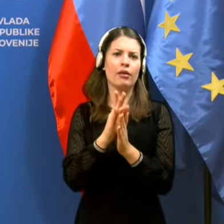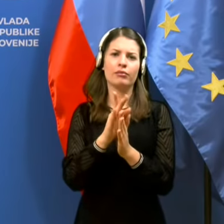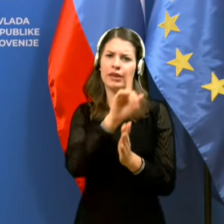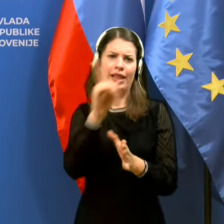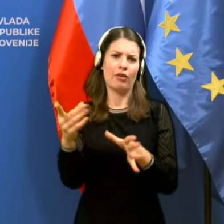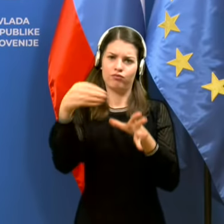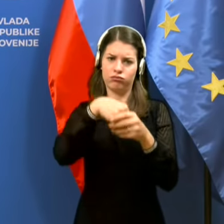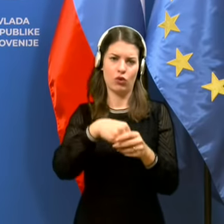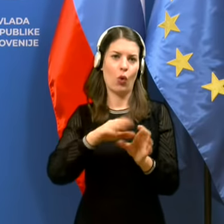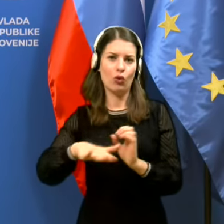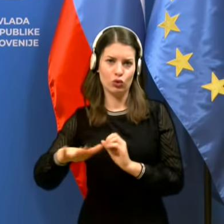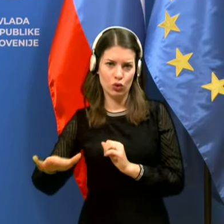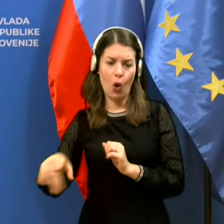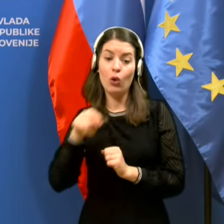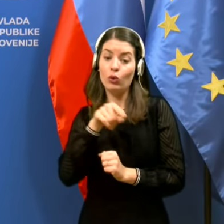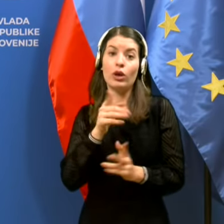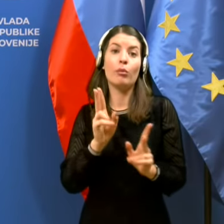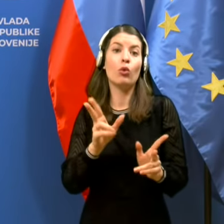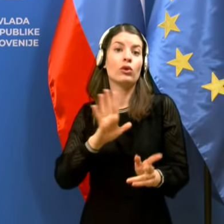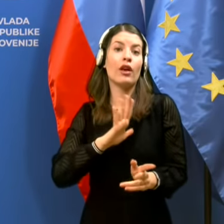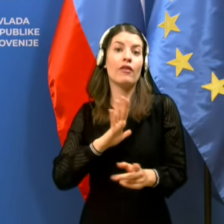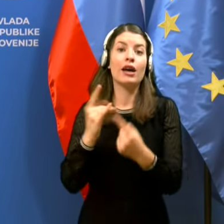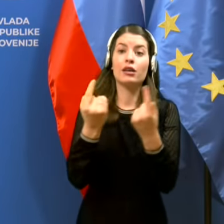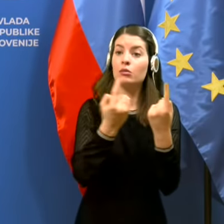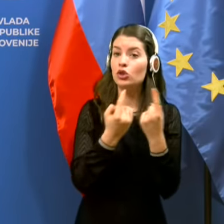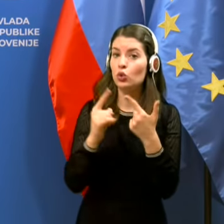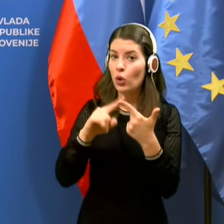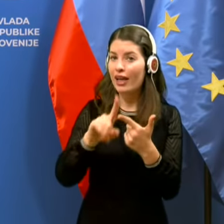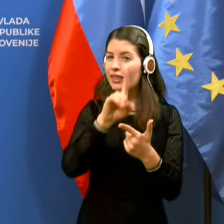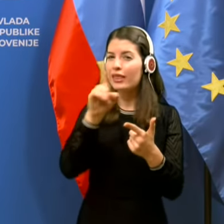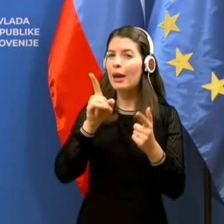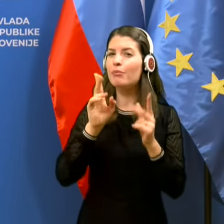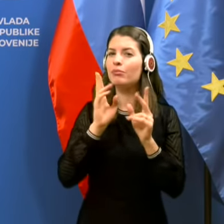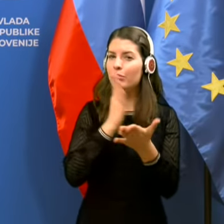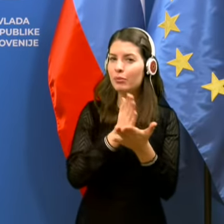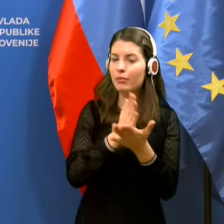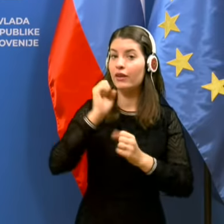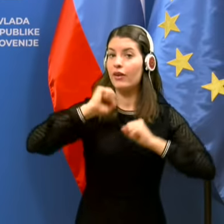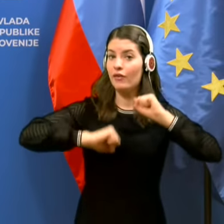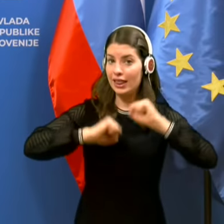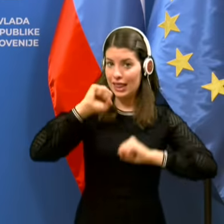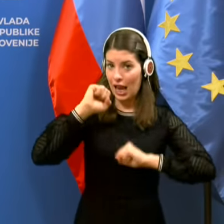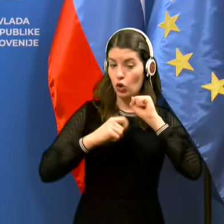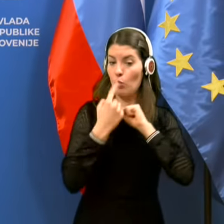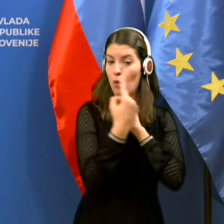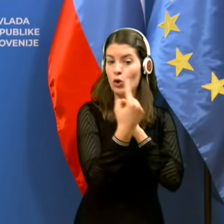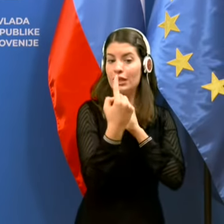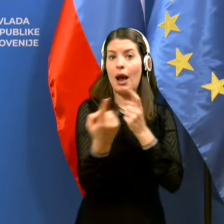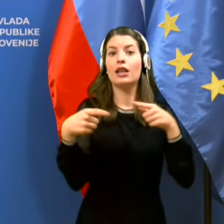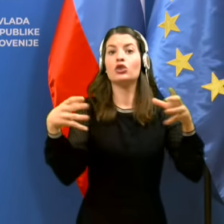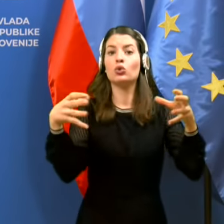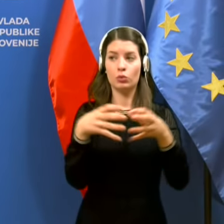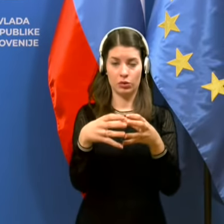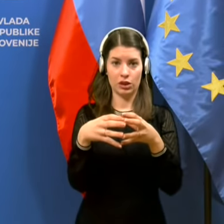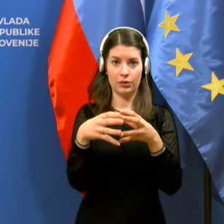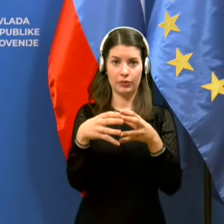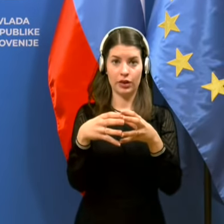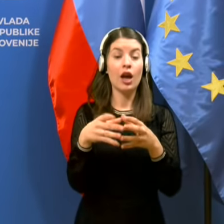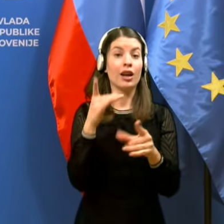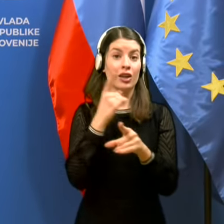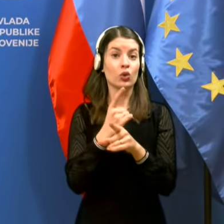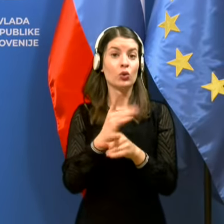potencijalno nevarnim situacijam, neprimernemu vedenju posameznikov ali skupini, ker ne nazadnje tudi